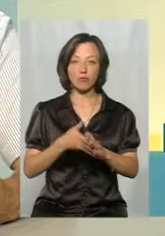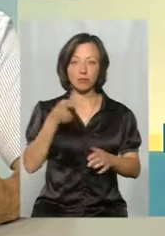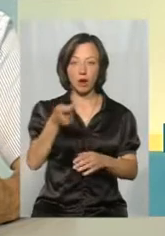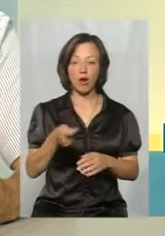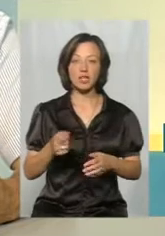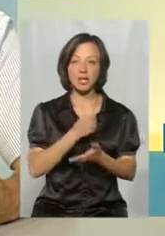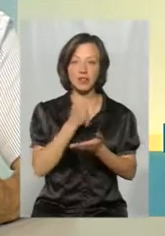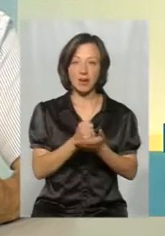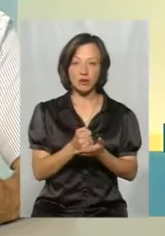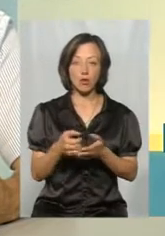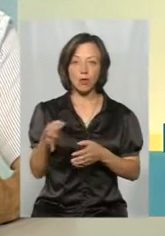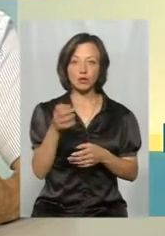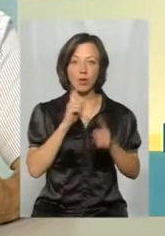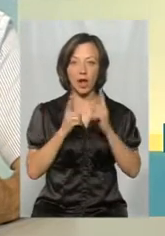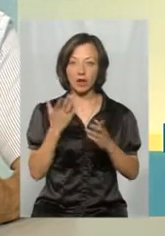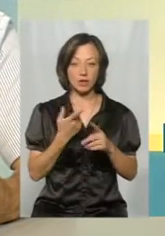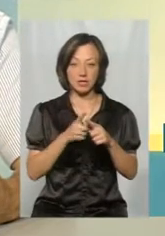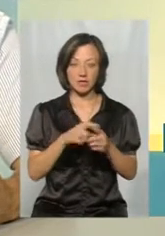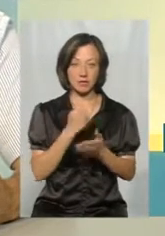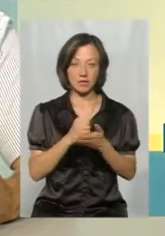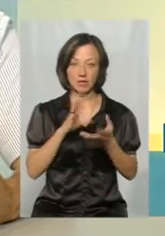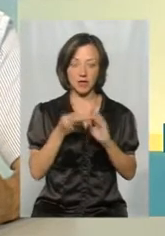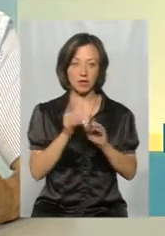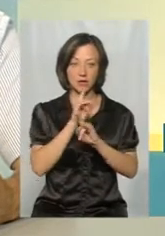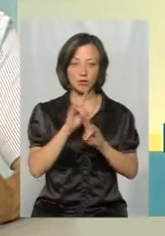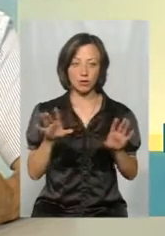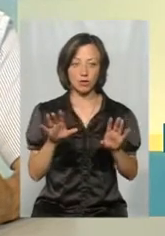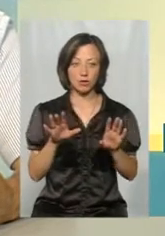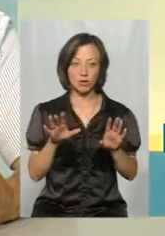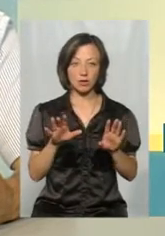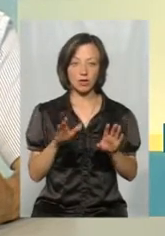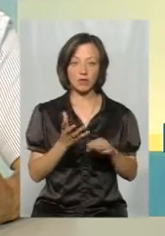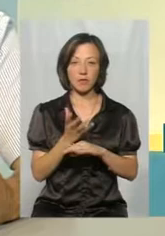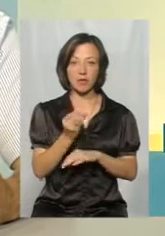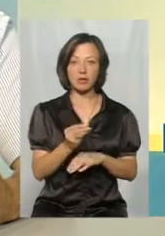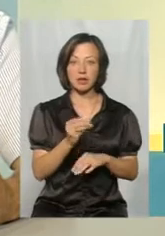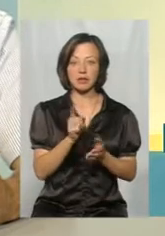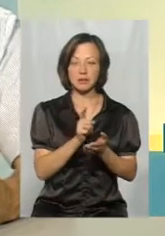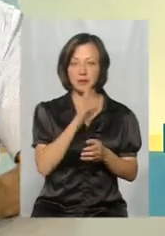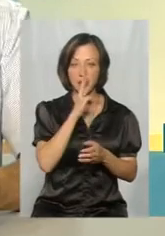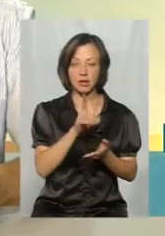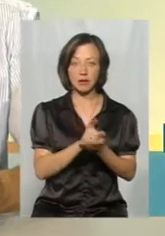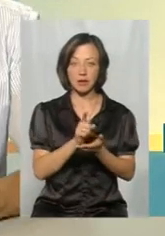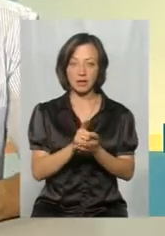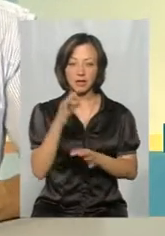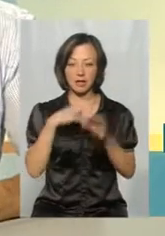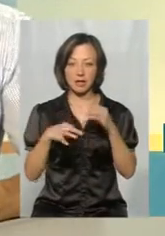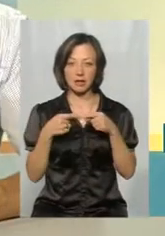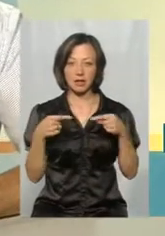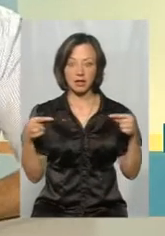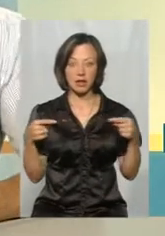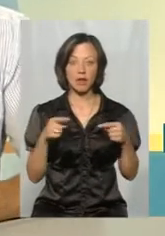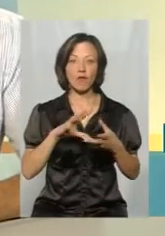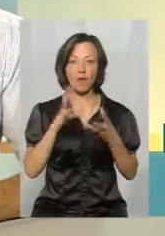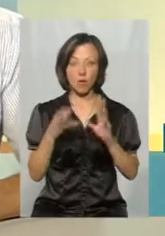ультимативному формі поставили, що якщо ви це не приймаєте, взагалі не будуть виплати зарплати, ліки і так далі. І вже в